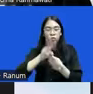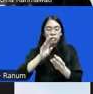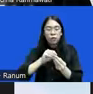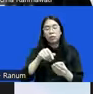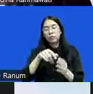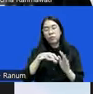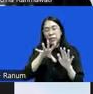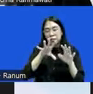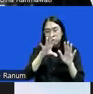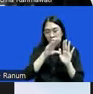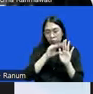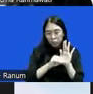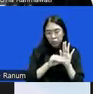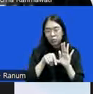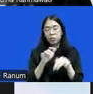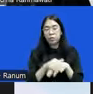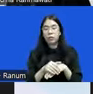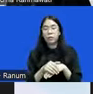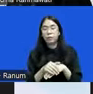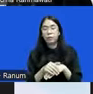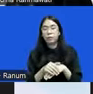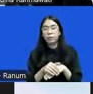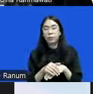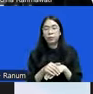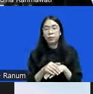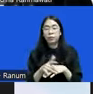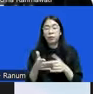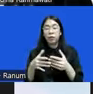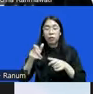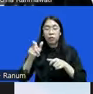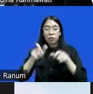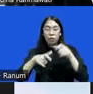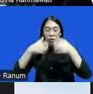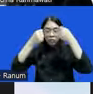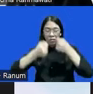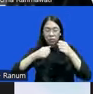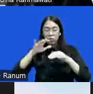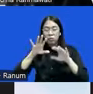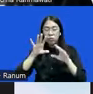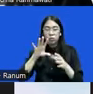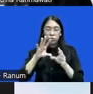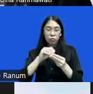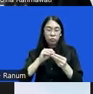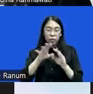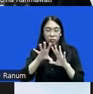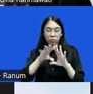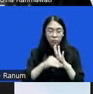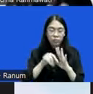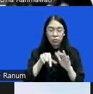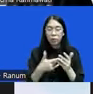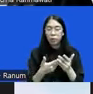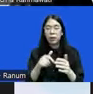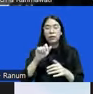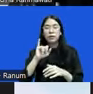apa namanya overcrowding kelebihan penghuni di dalam rutan dan lapas adalah dengan restoratif justice padahal